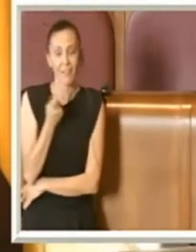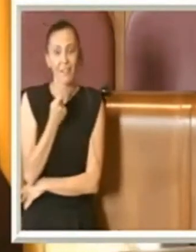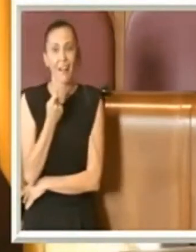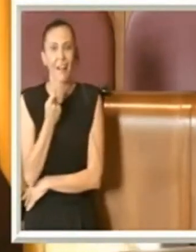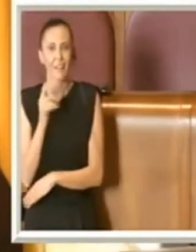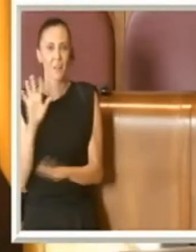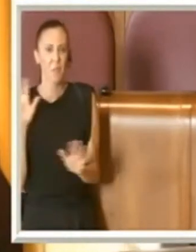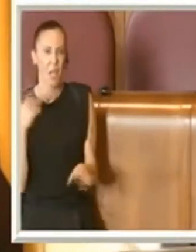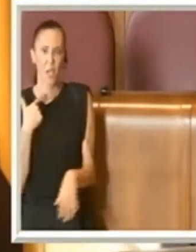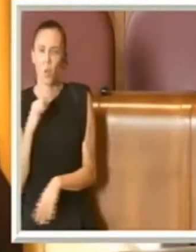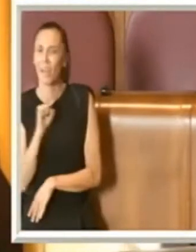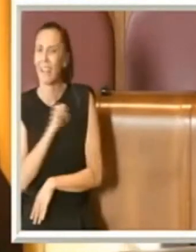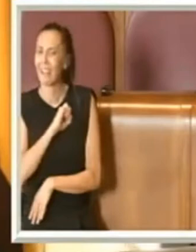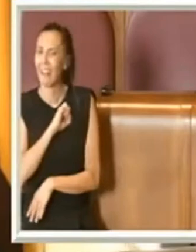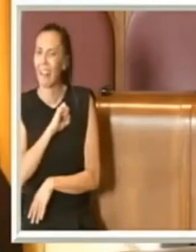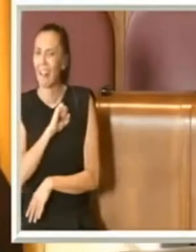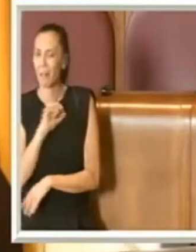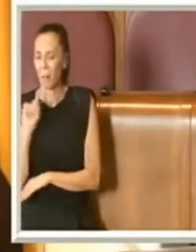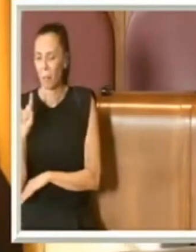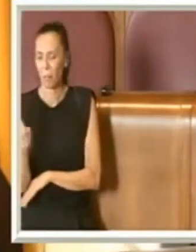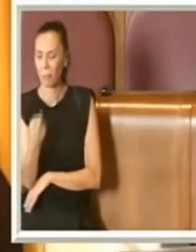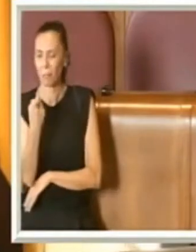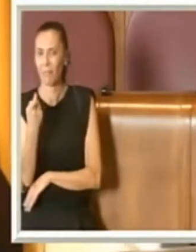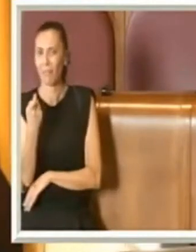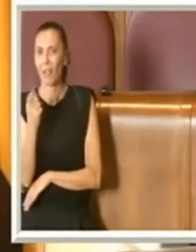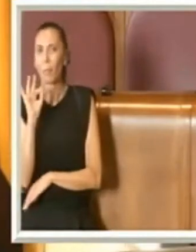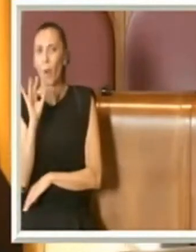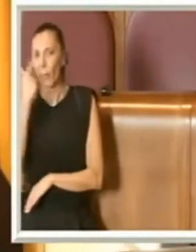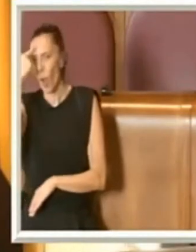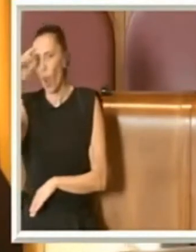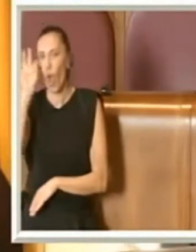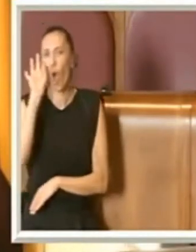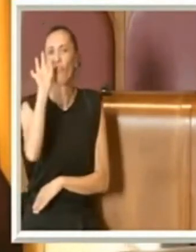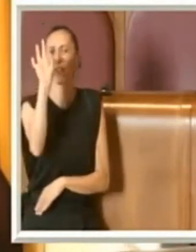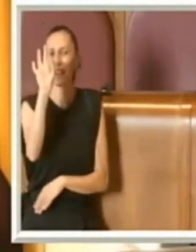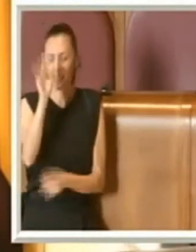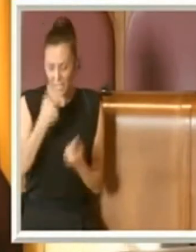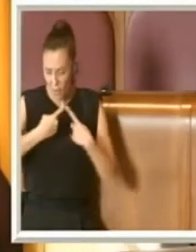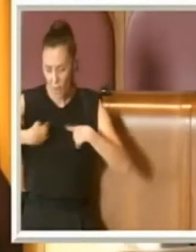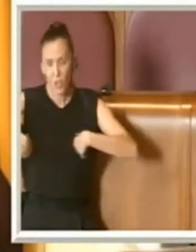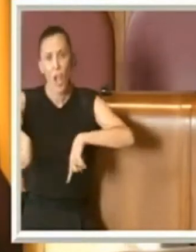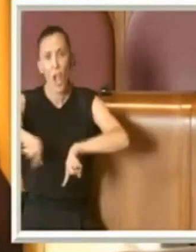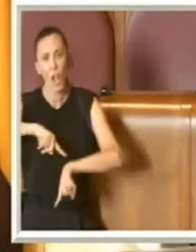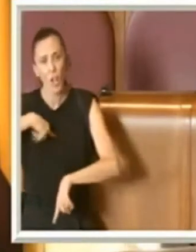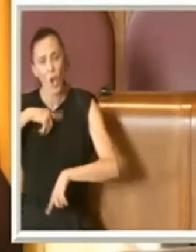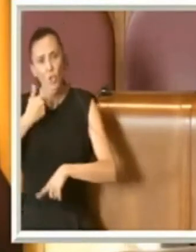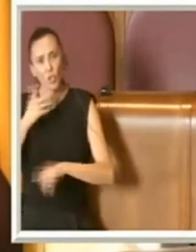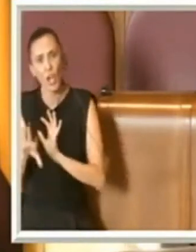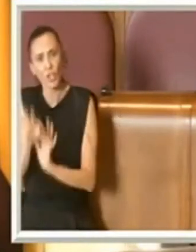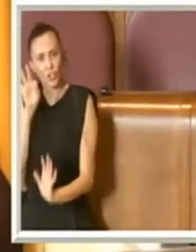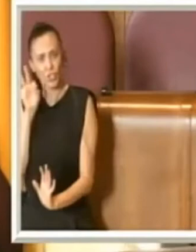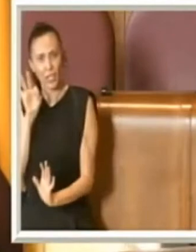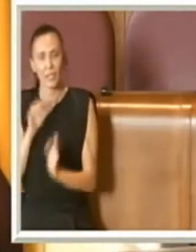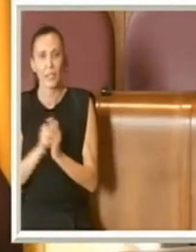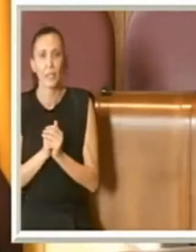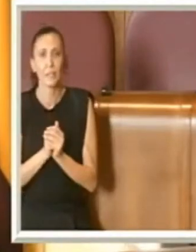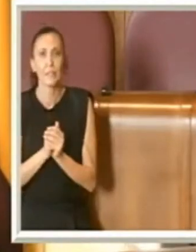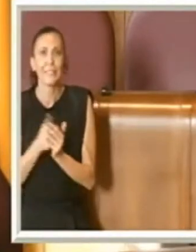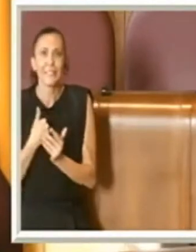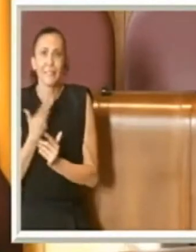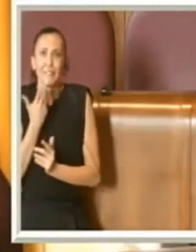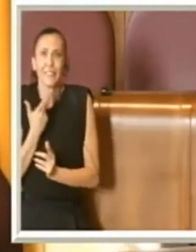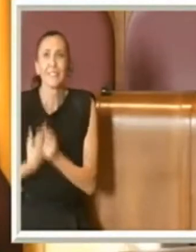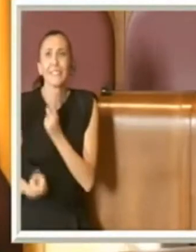sia stato colto il punto centrale dell'atto che noi andiamo ad approvare. Io vorrei tornare un po'